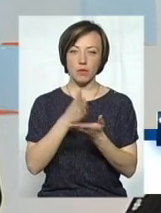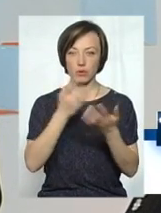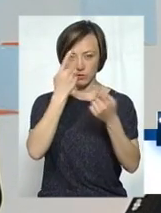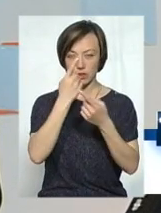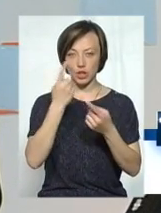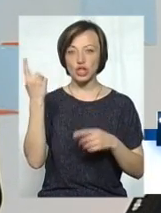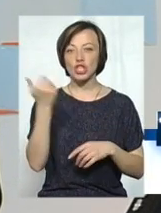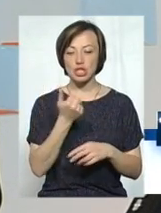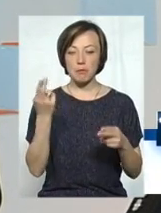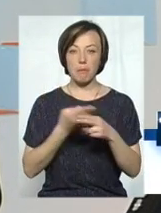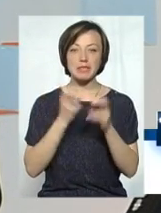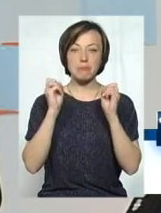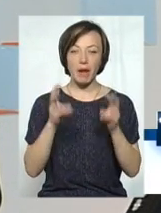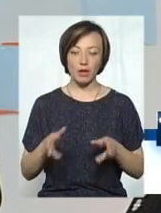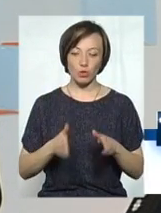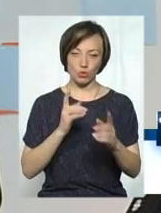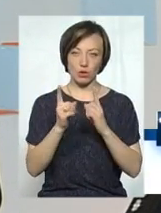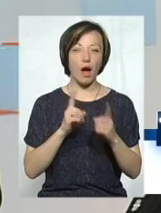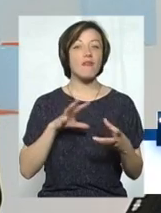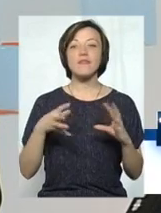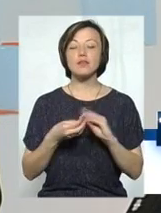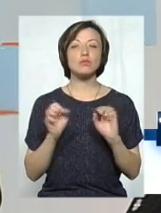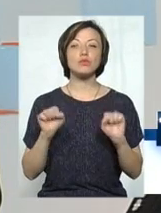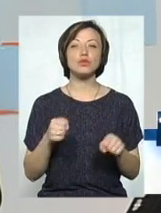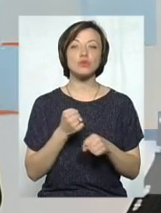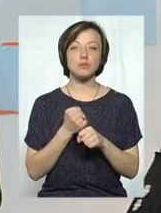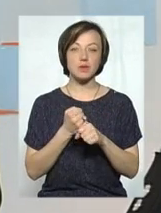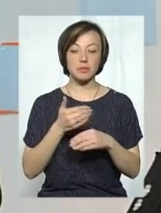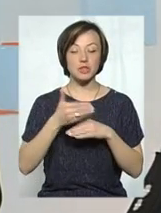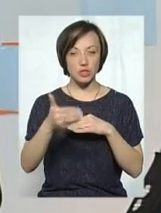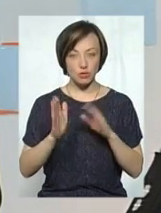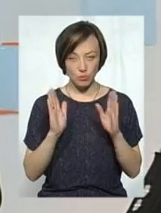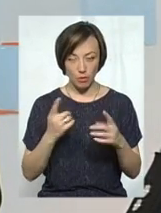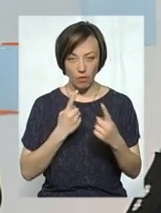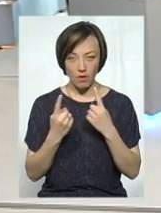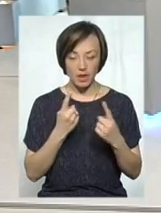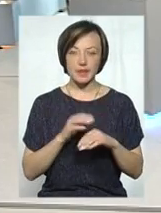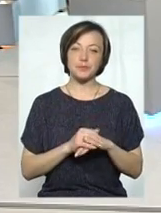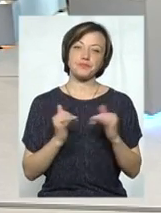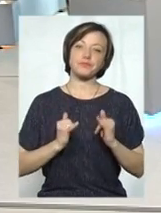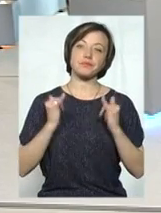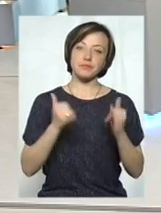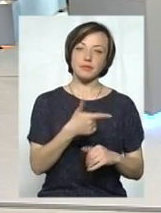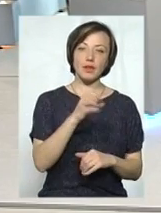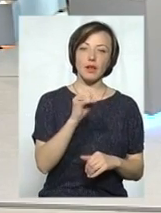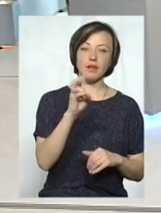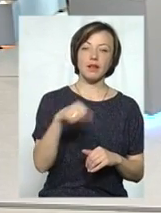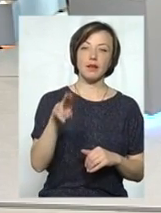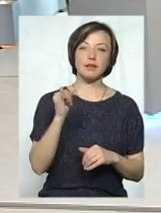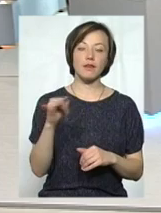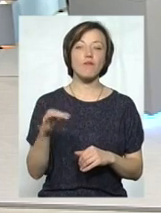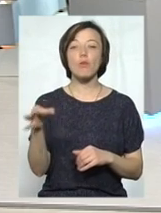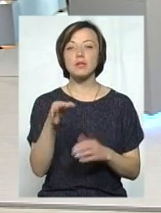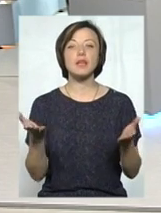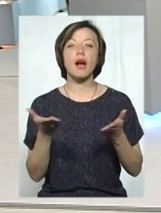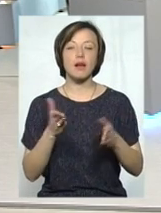безпеки дорожнього руху. Про висновки, які можна стяговувати, ми трошки далі поговоримо. Пане Геннадій, розкажіть, в області які заходи